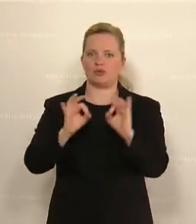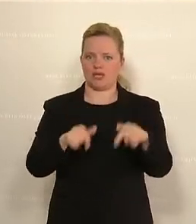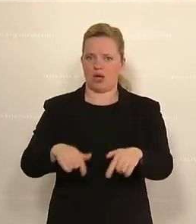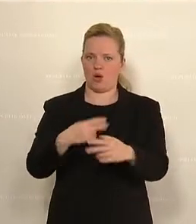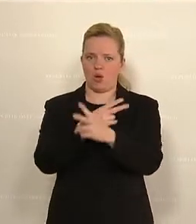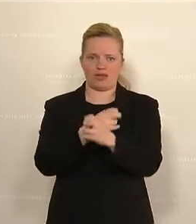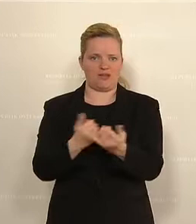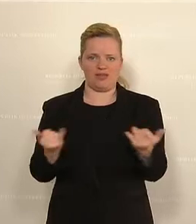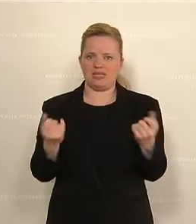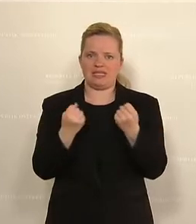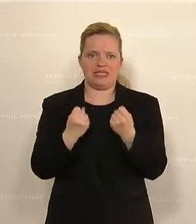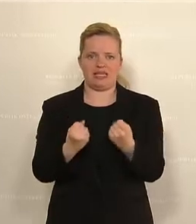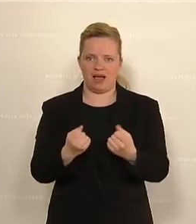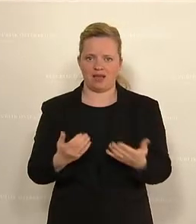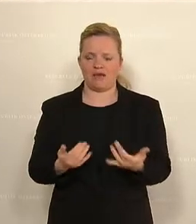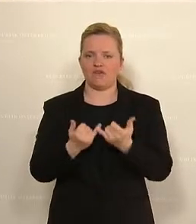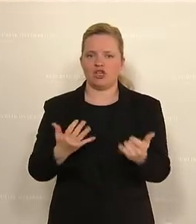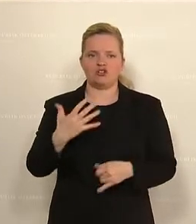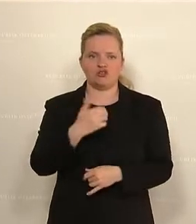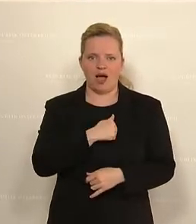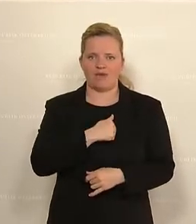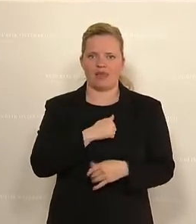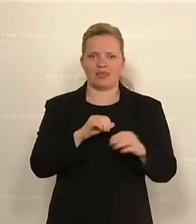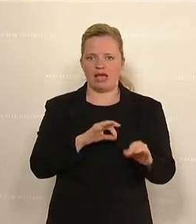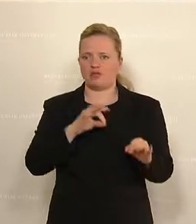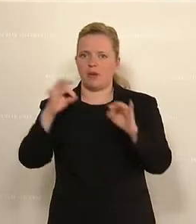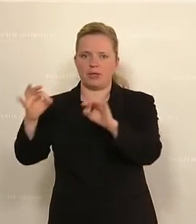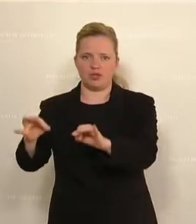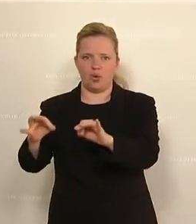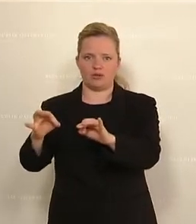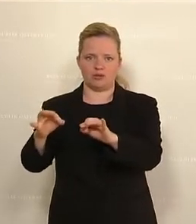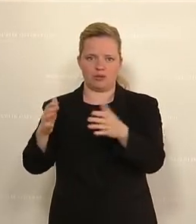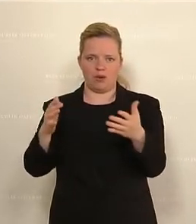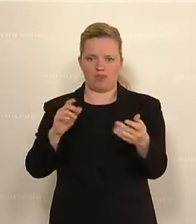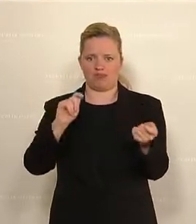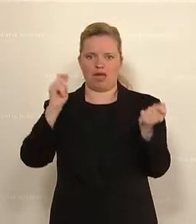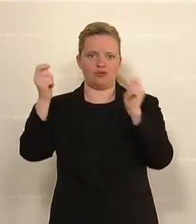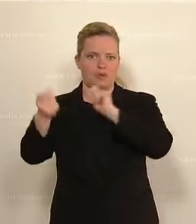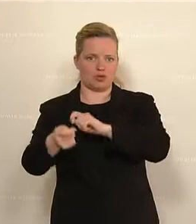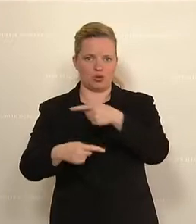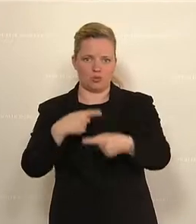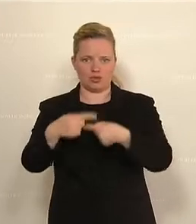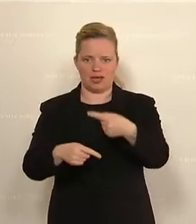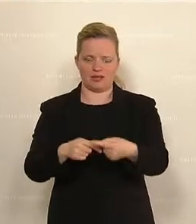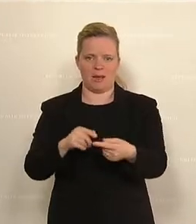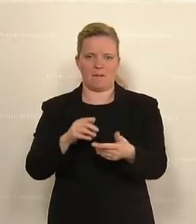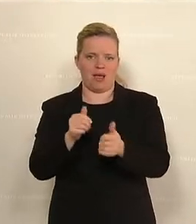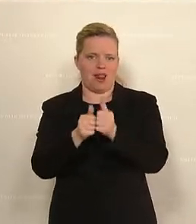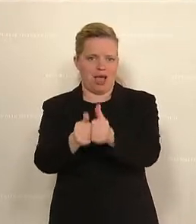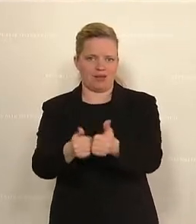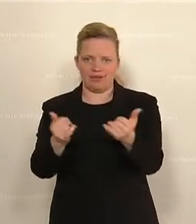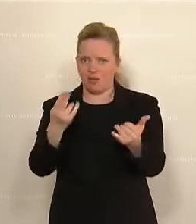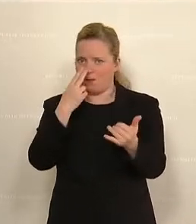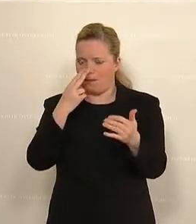sichern, wie wir es schaffen, die Transformationsprozesse zu begleiten und wie wir vor allem auch den Standort